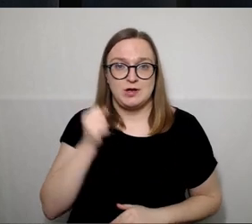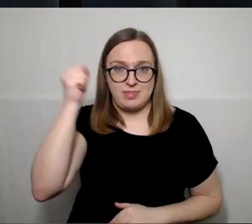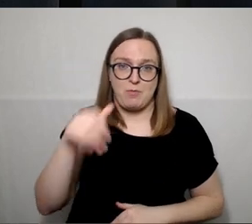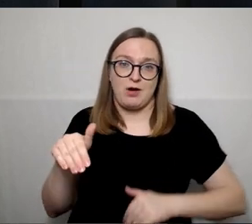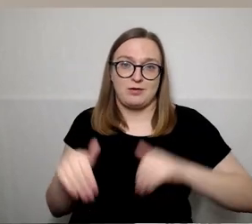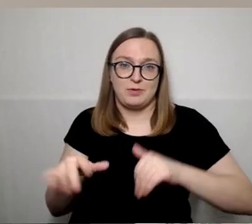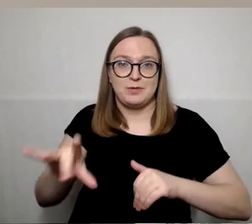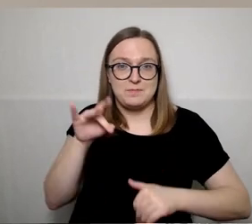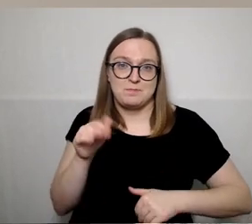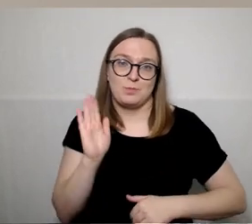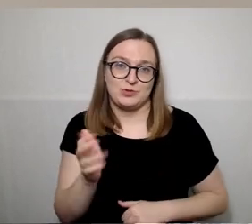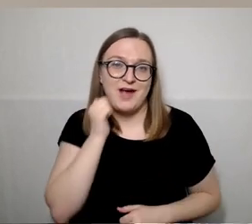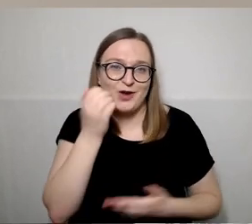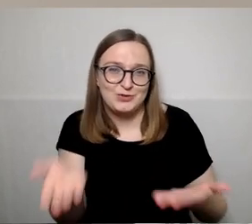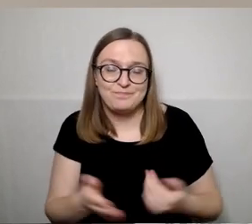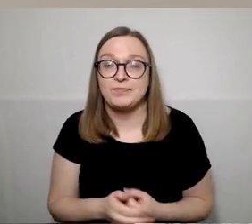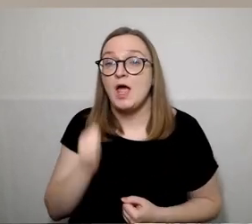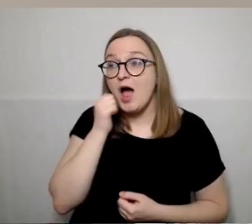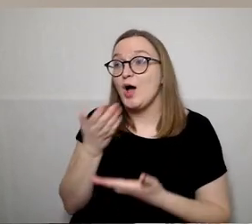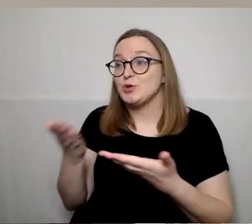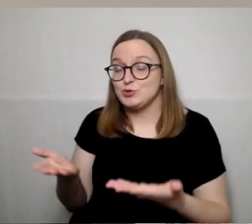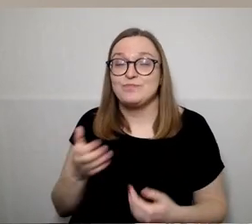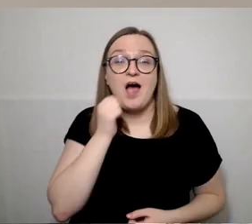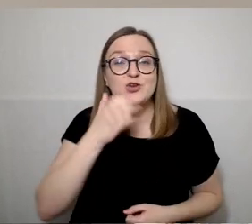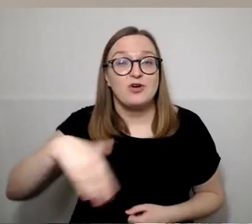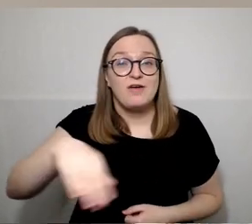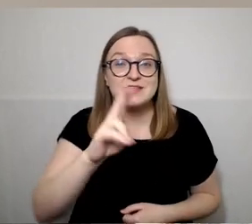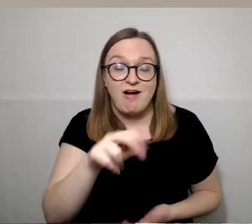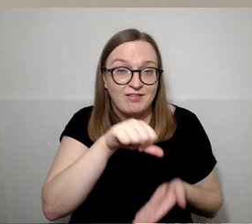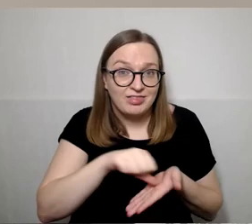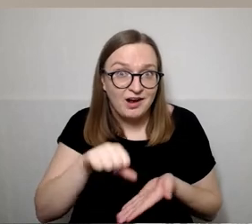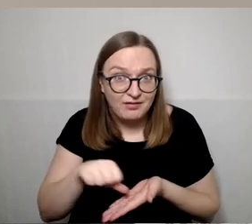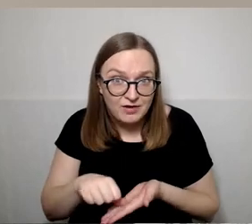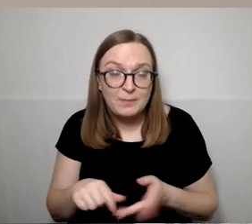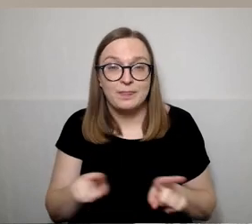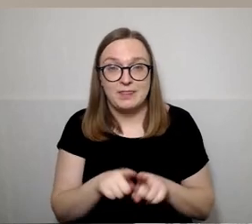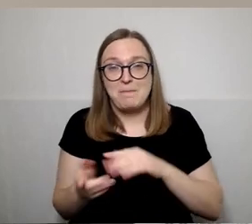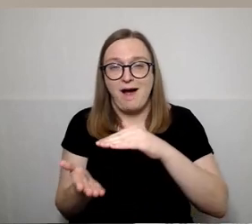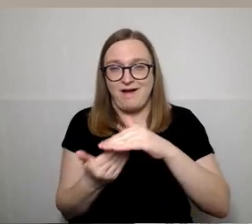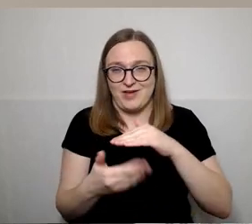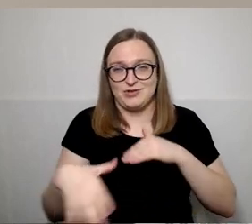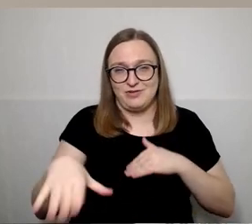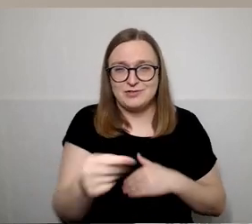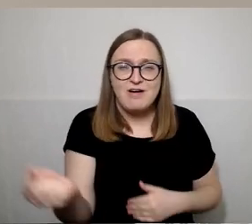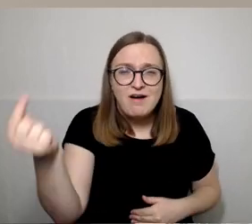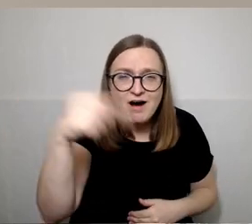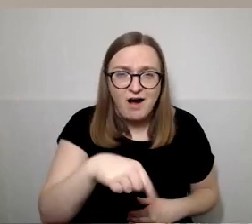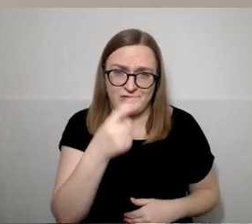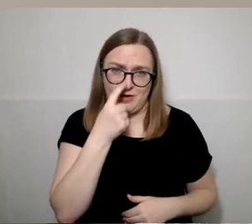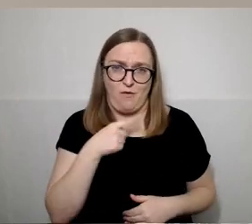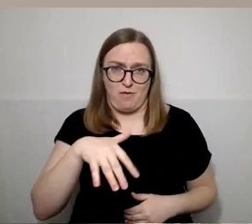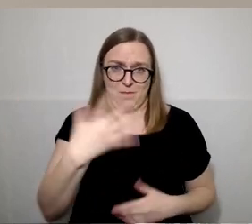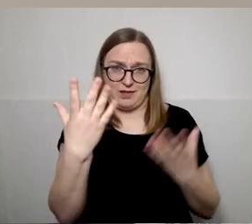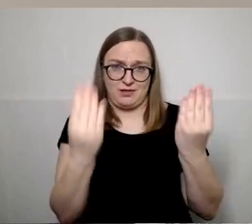Ačiū. Ačiū. Aš dėkuoju visiems nelyvavusiems. Taip pat kviečiu visus ateiti, kovo penktą dieną